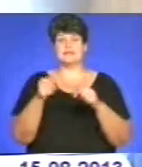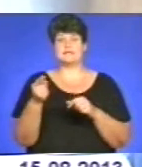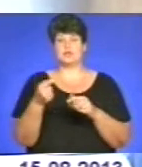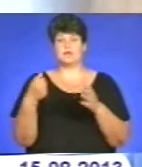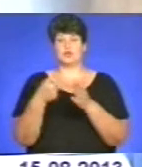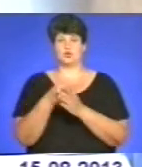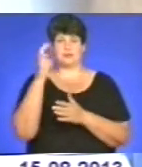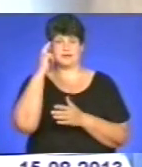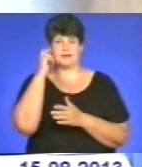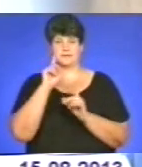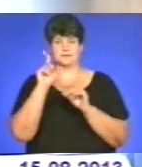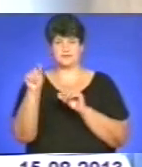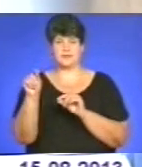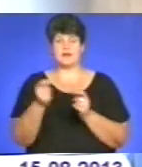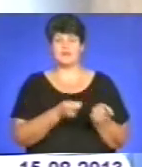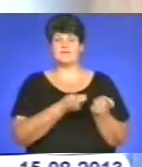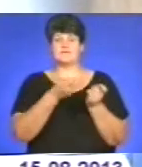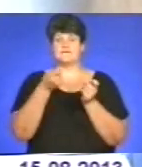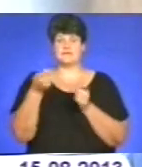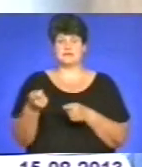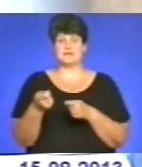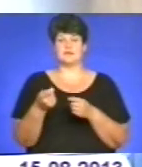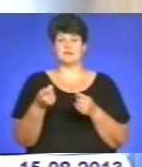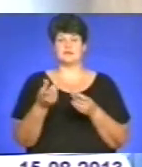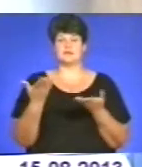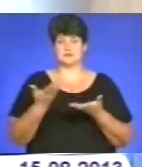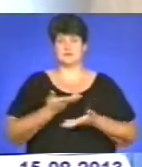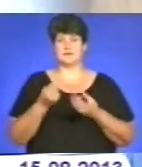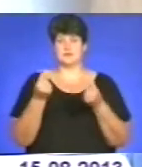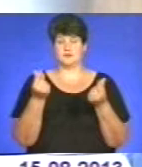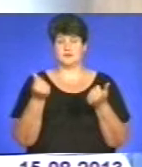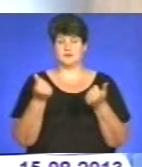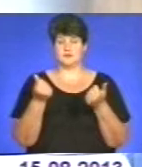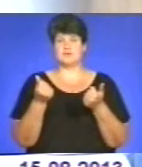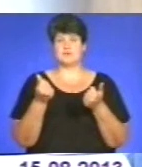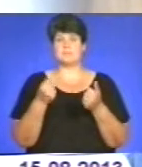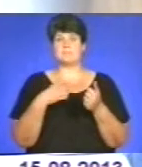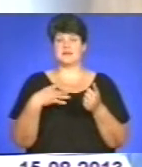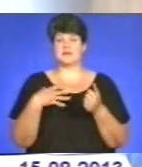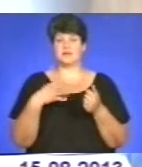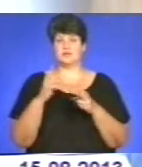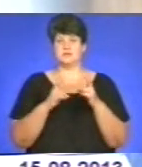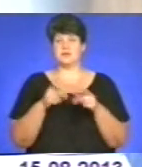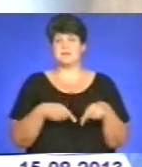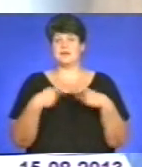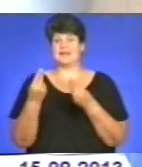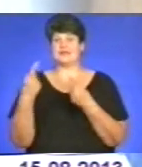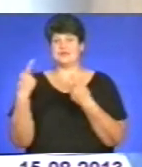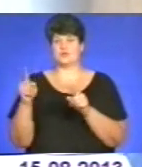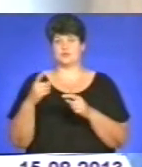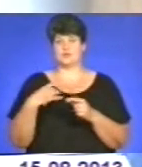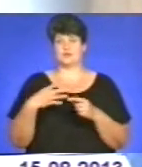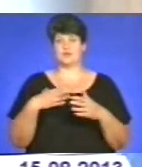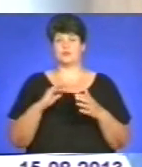до Києва та везли готівку від одного приватного підприємця і мали передати її іншому приватному підприємцеві.